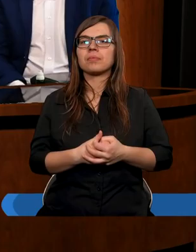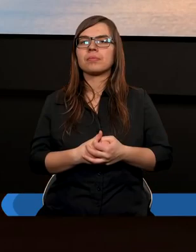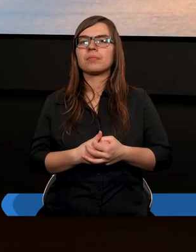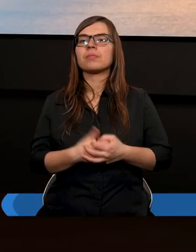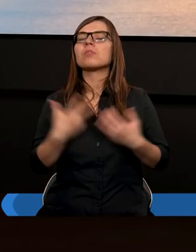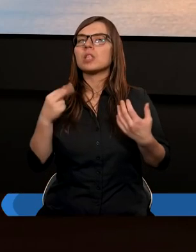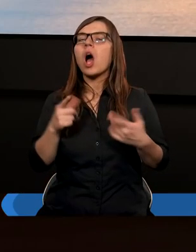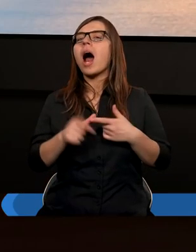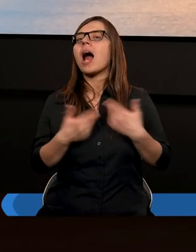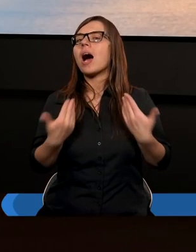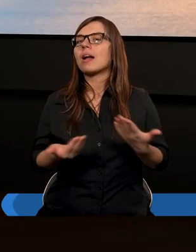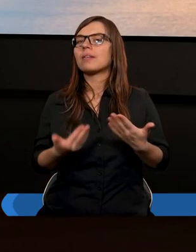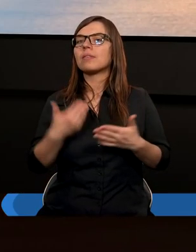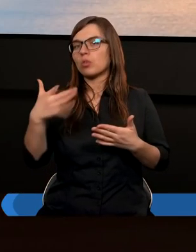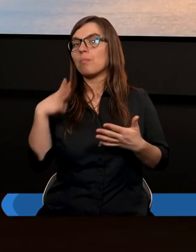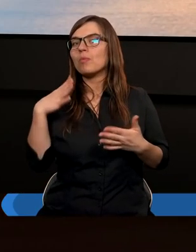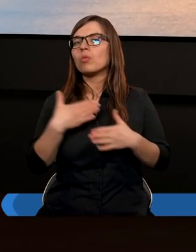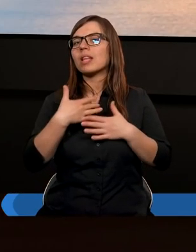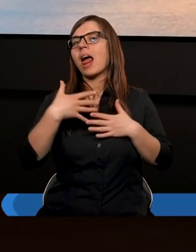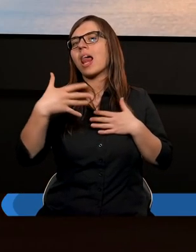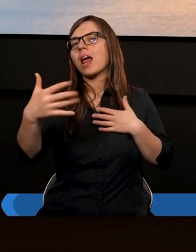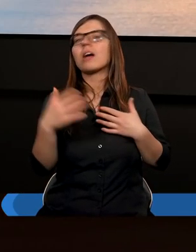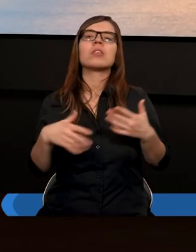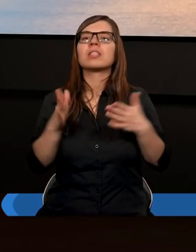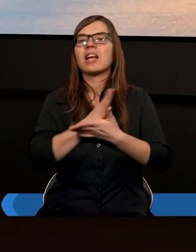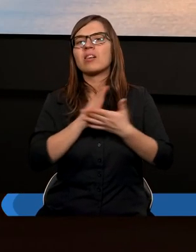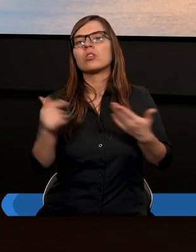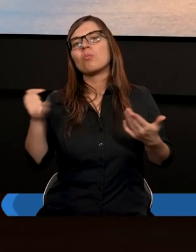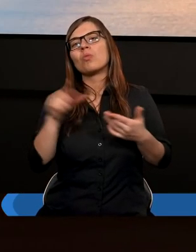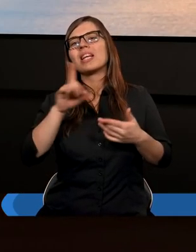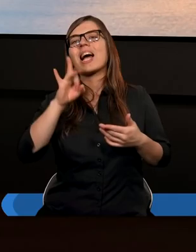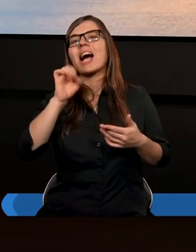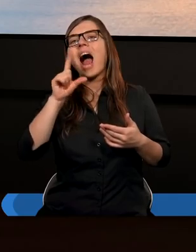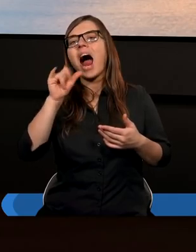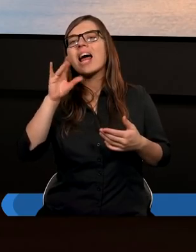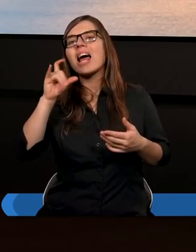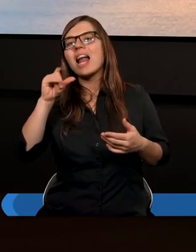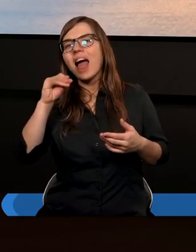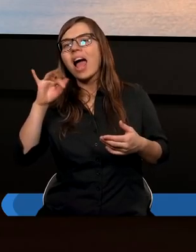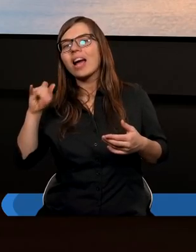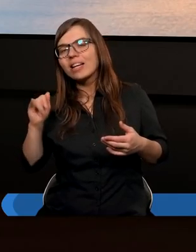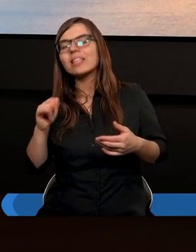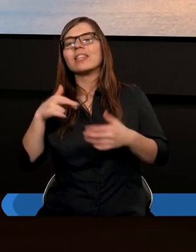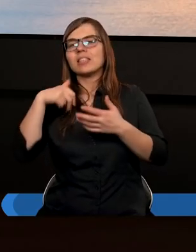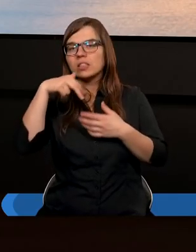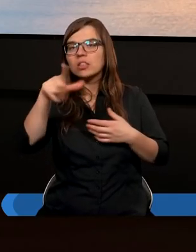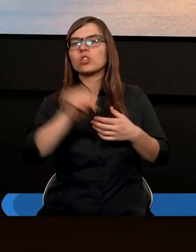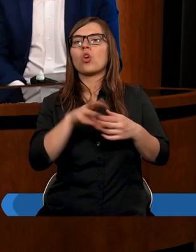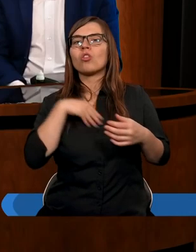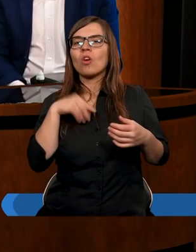No, ale to było daleko. Niektórzy musieli z Galilei iść do świątyni.